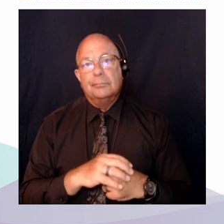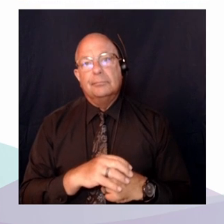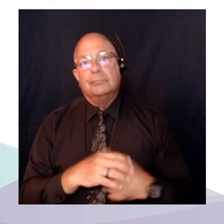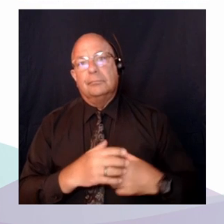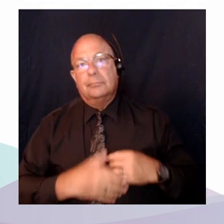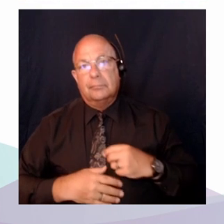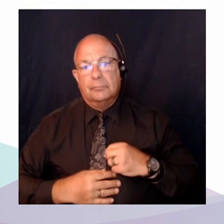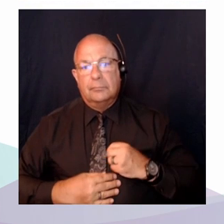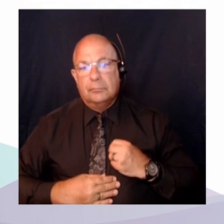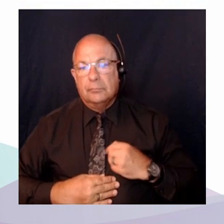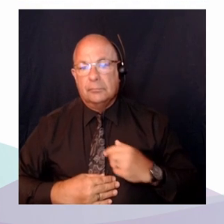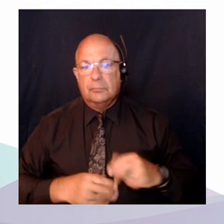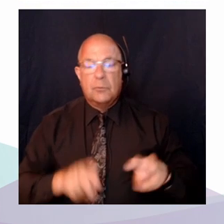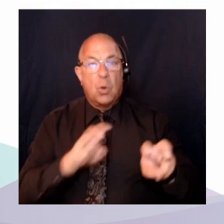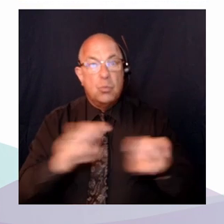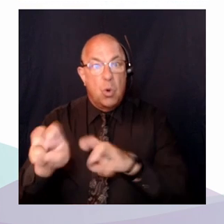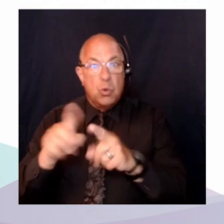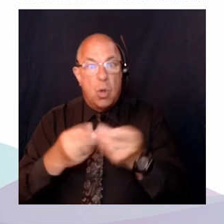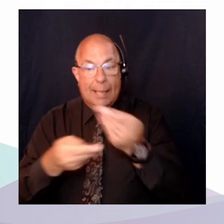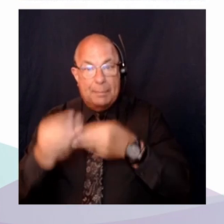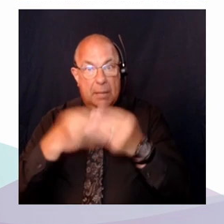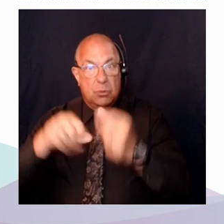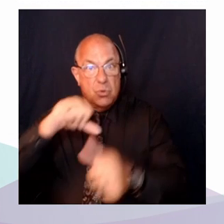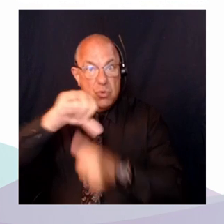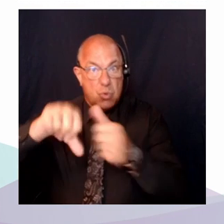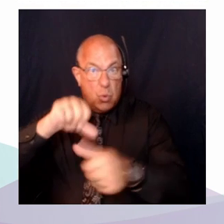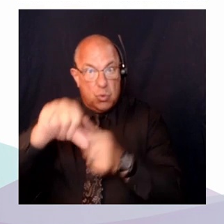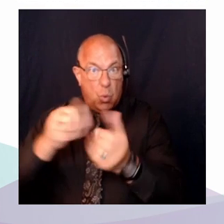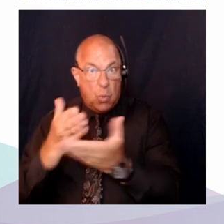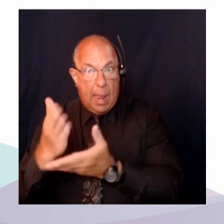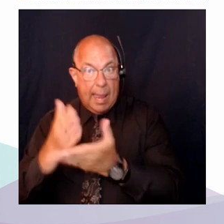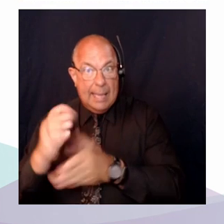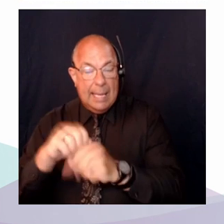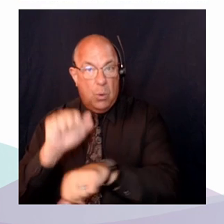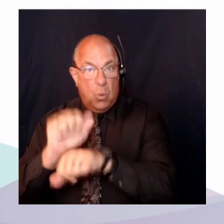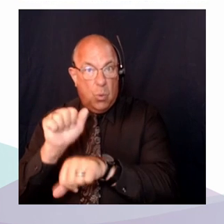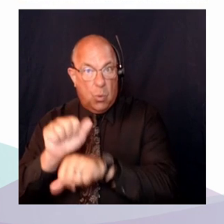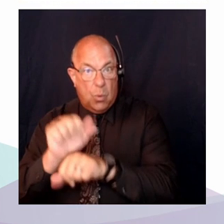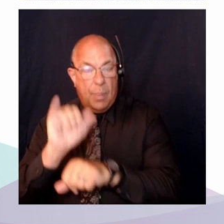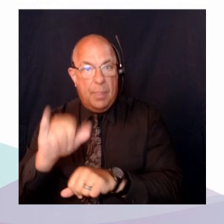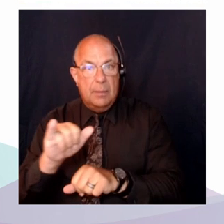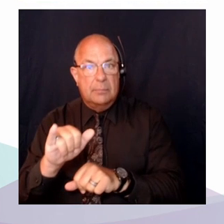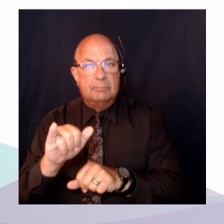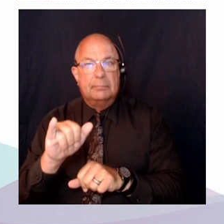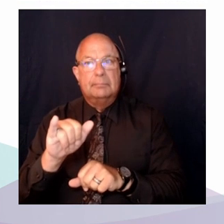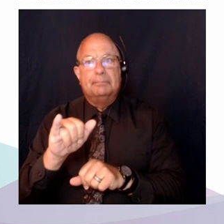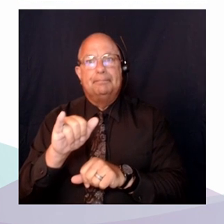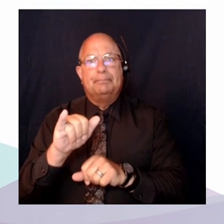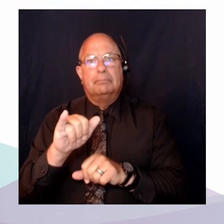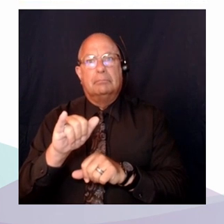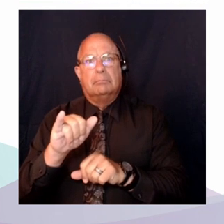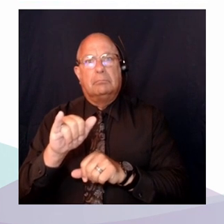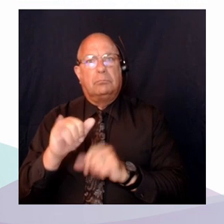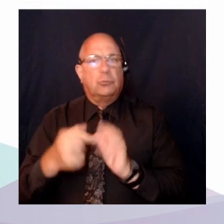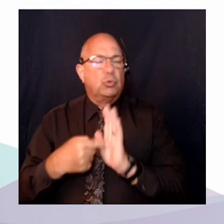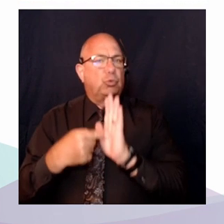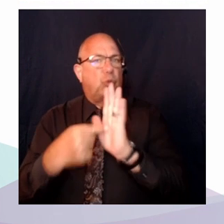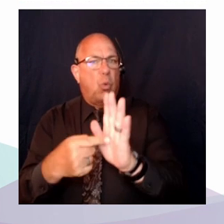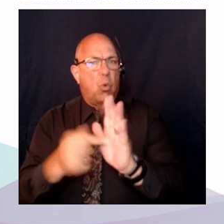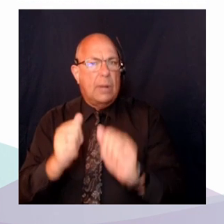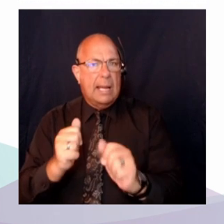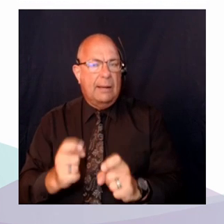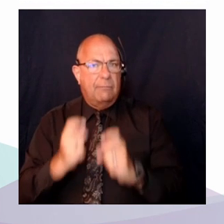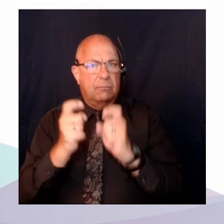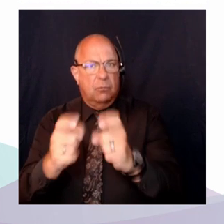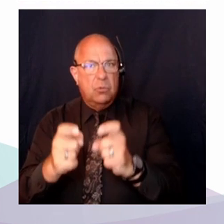dans les manières dont ces droits peuvent soutenir une transition solidaire, il faut mettre en lumière le rôle des